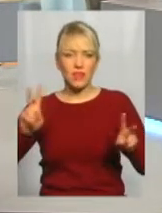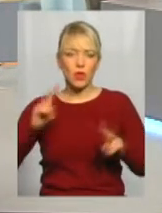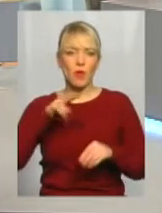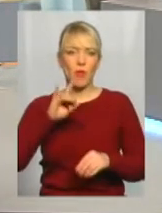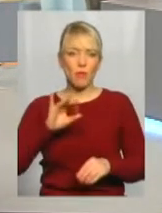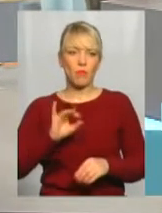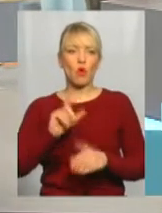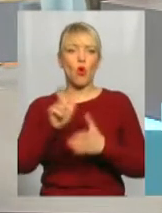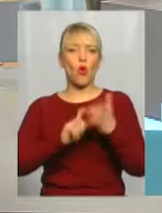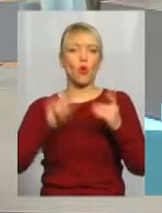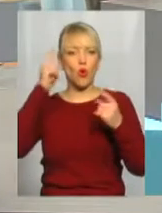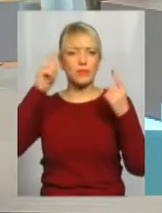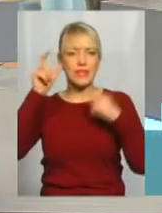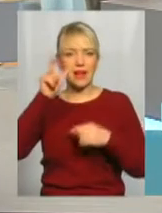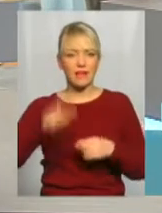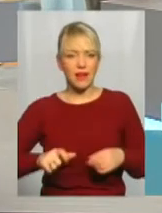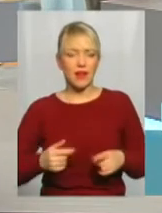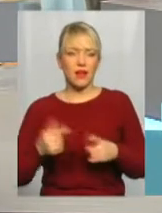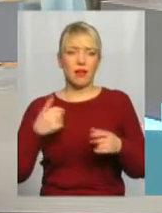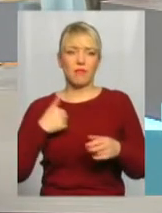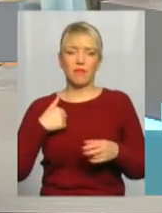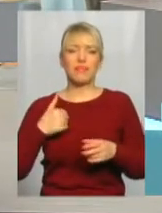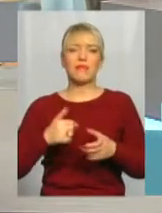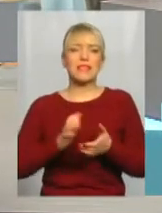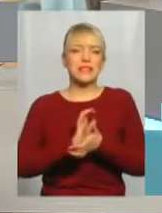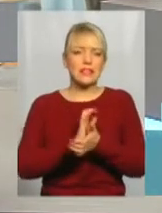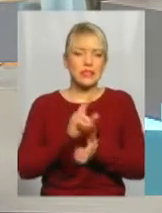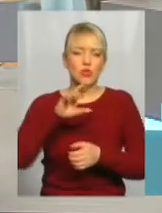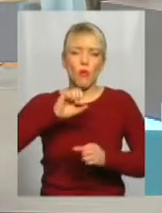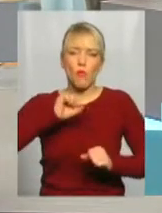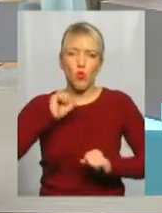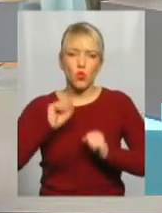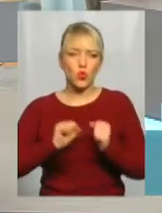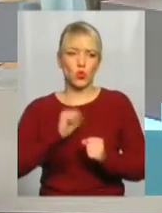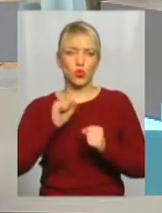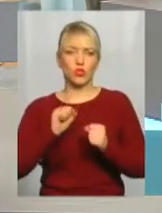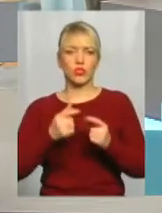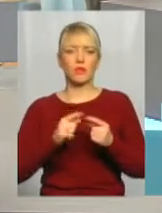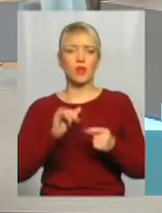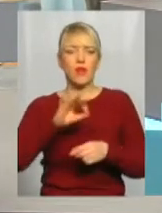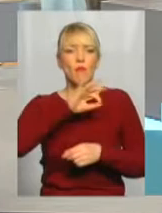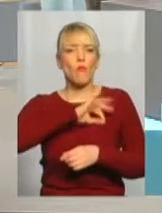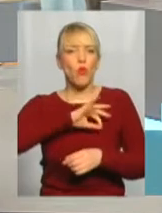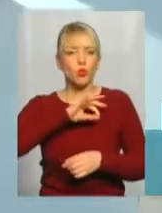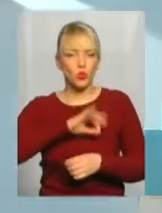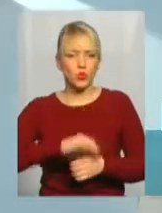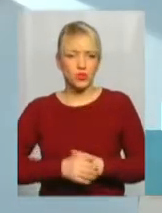дуже тісно, і по-дорожньому, і дуже продуктивно, дозвольте, я так скажу,